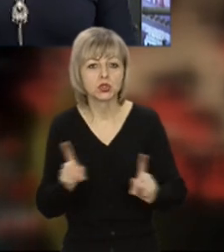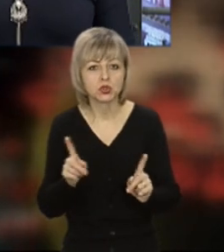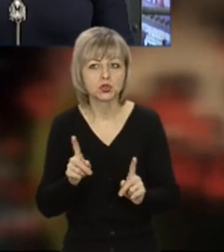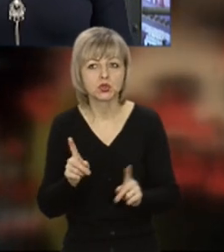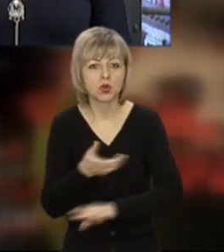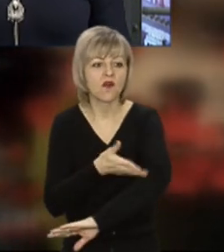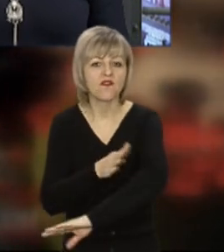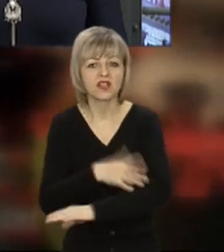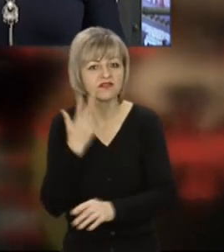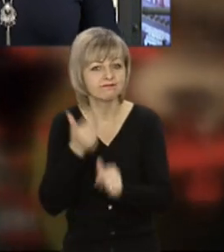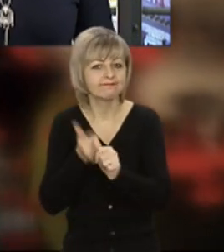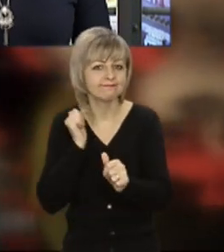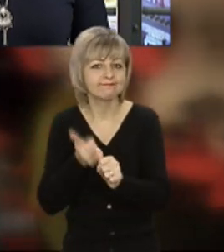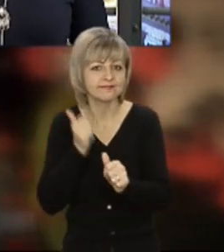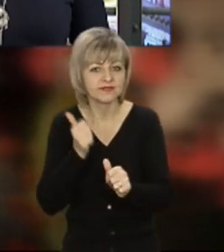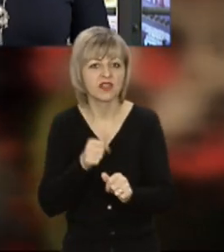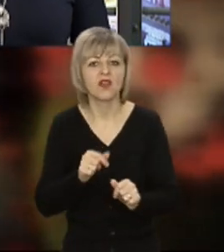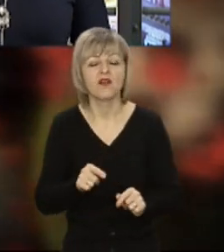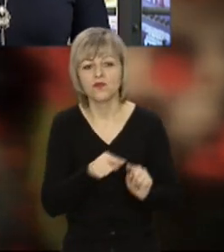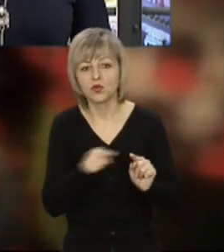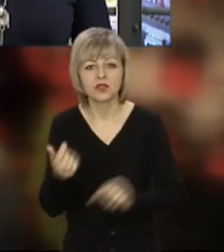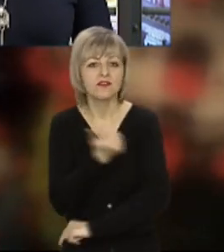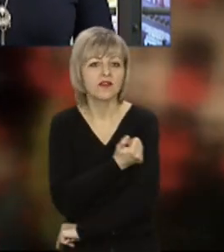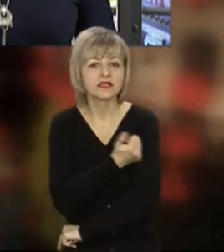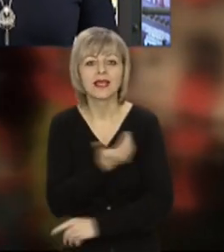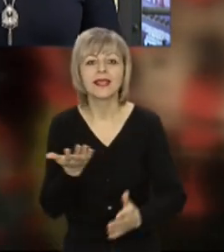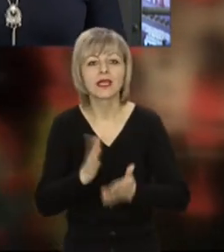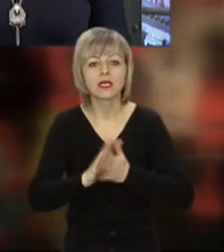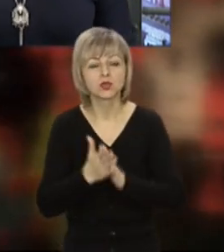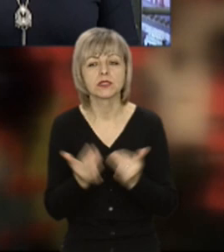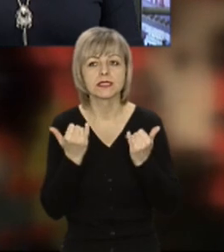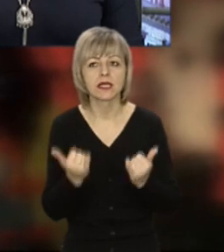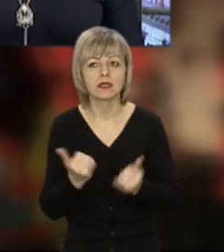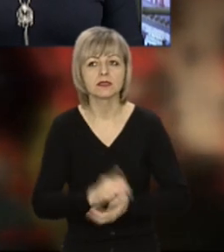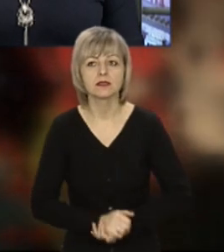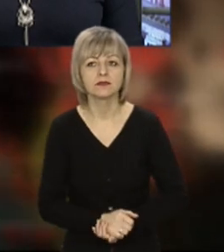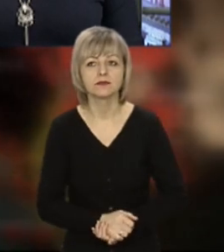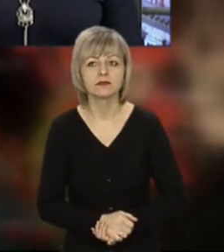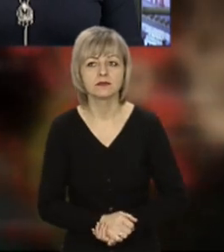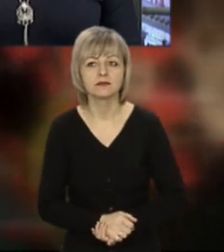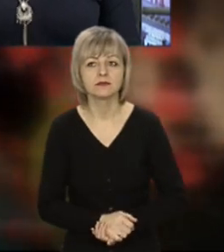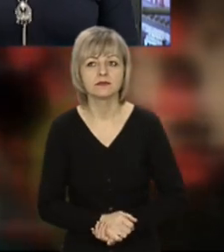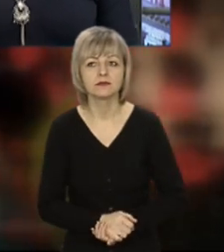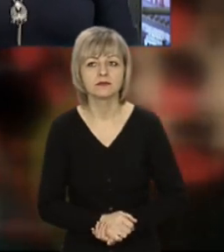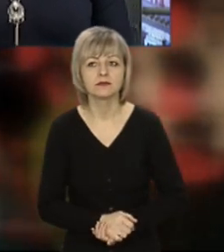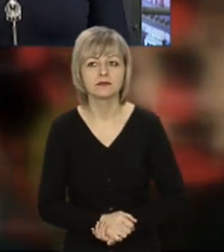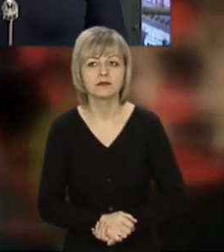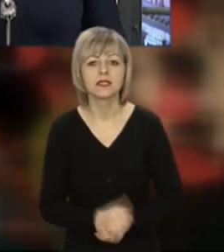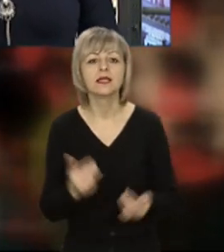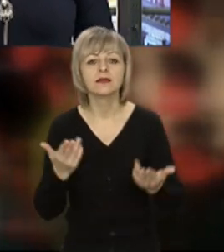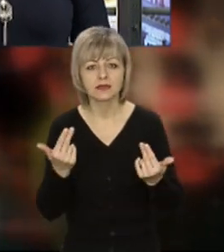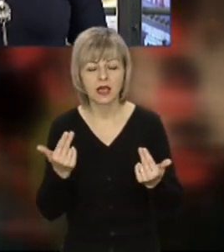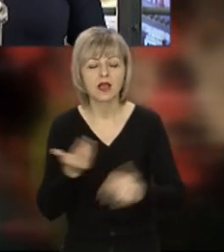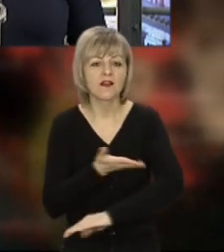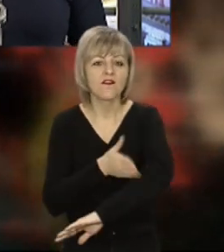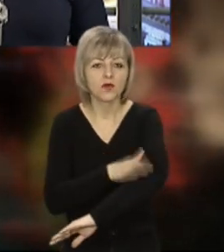якось Волинь пасе задніх у процесі вакцинації. Яка ситуація зараз? Так, тривалий